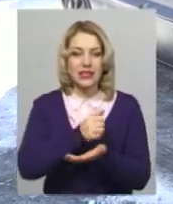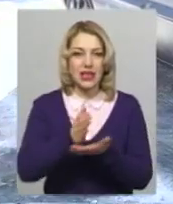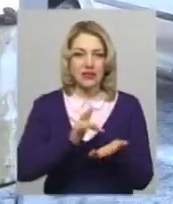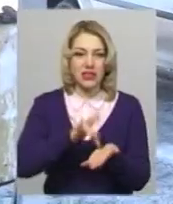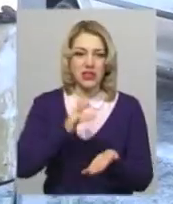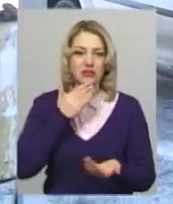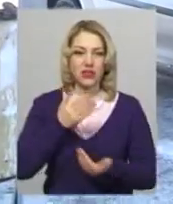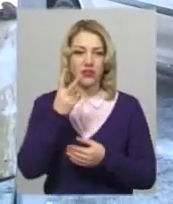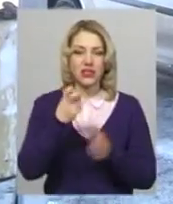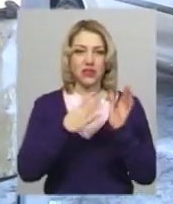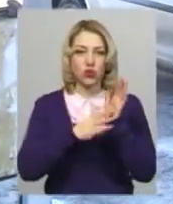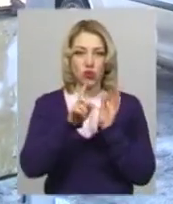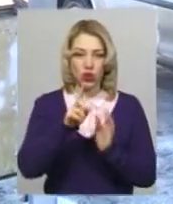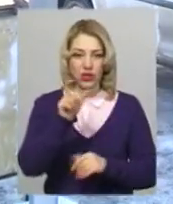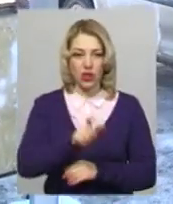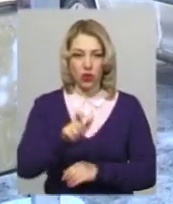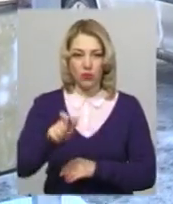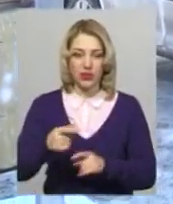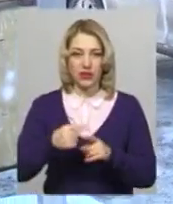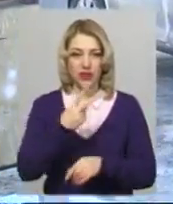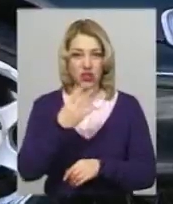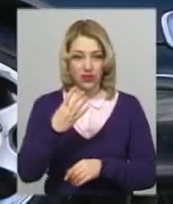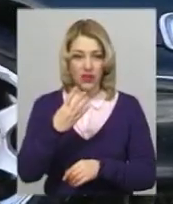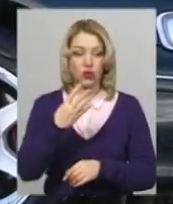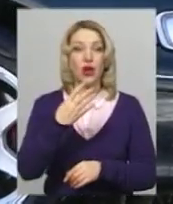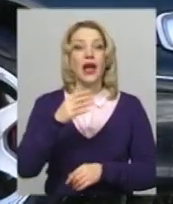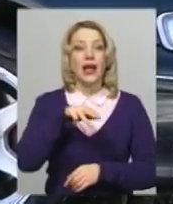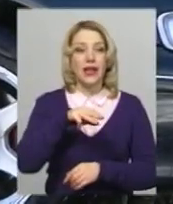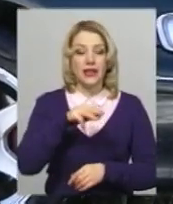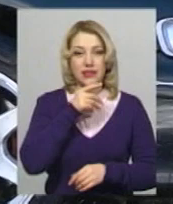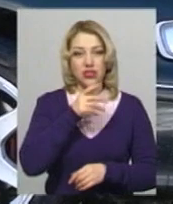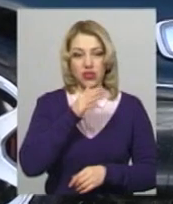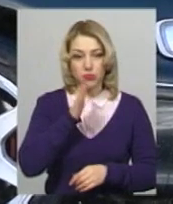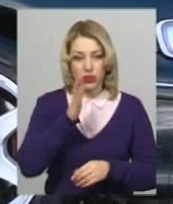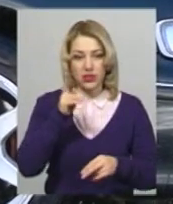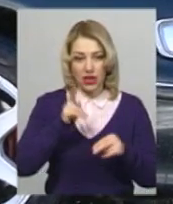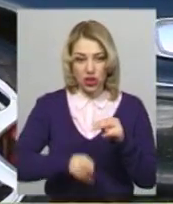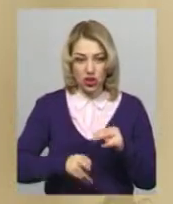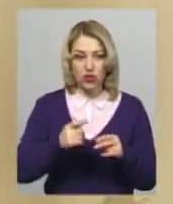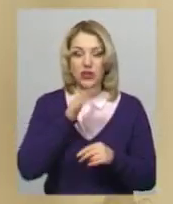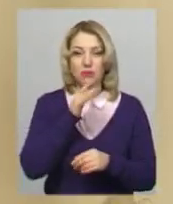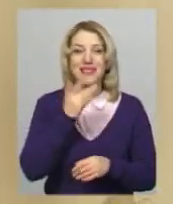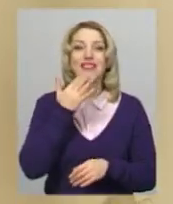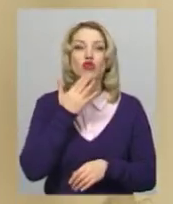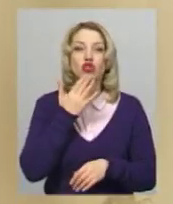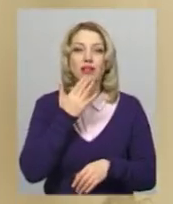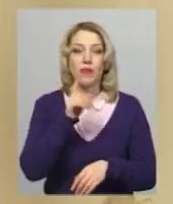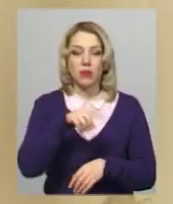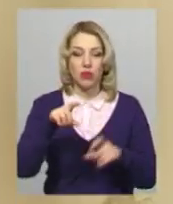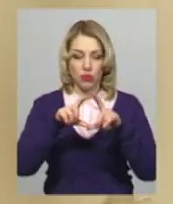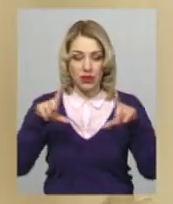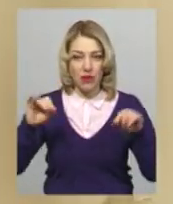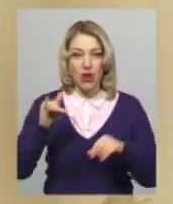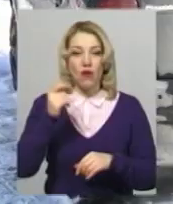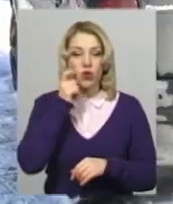291 громадянин. 24 травня закінчуються терміни легалізації автівок з іноземною реєстрацією в Україні, каже Олег Лазунін.